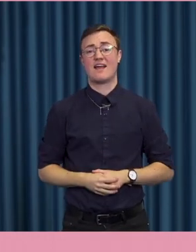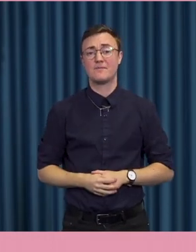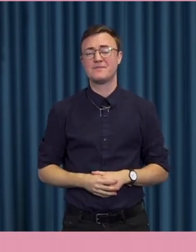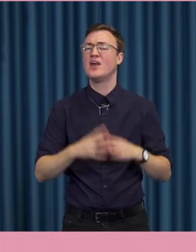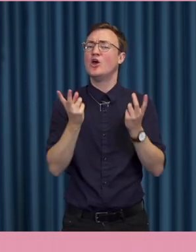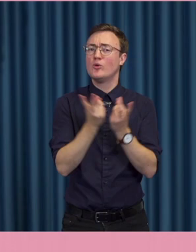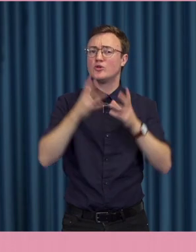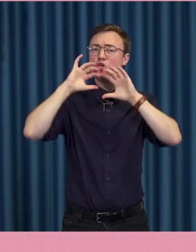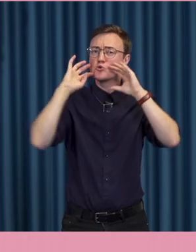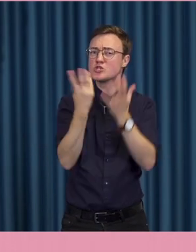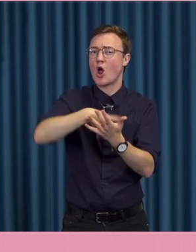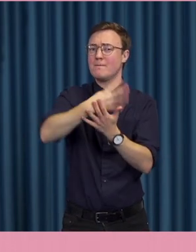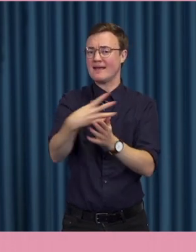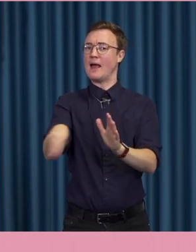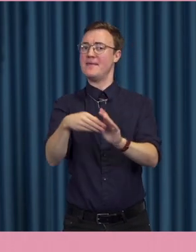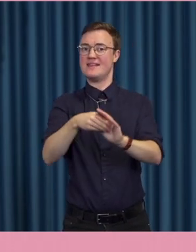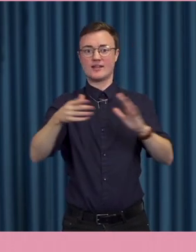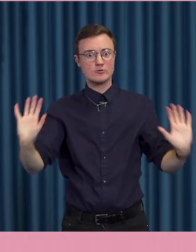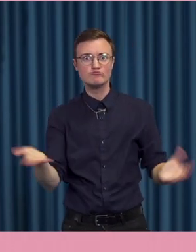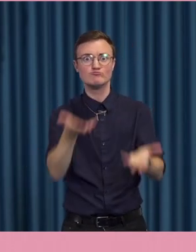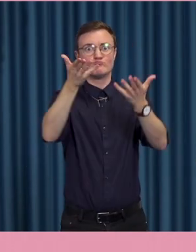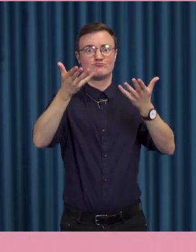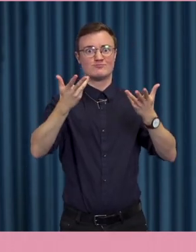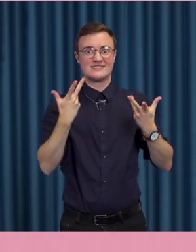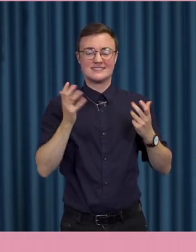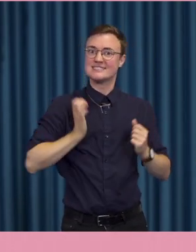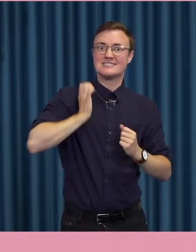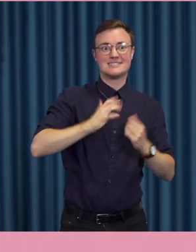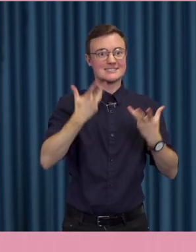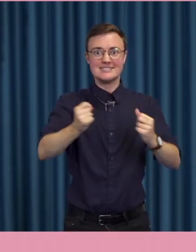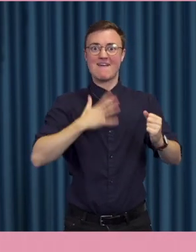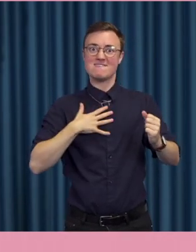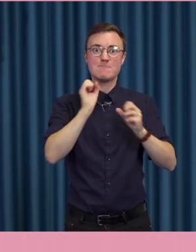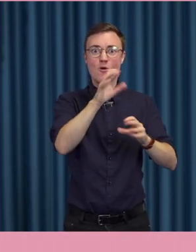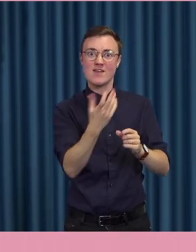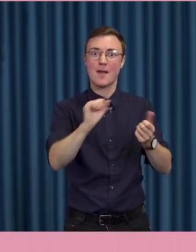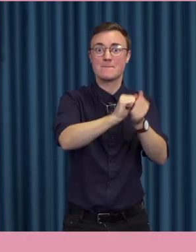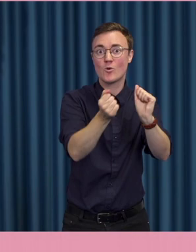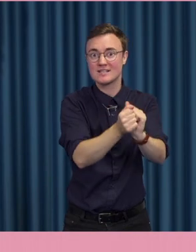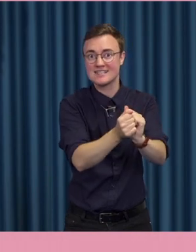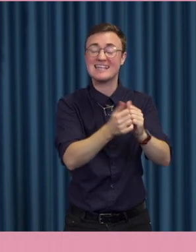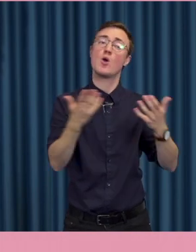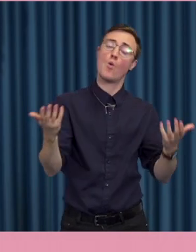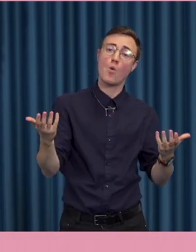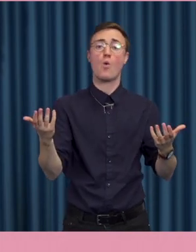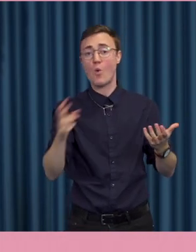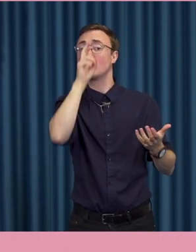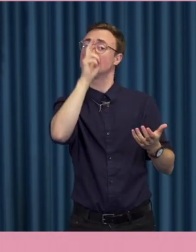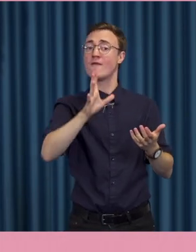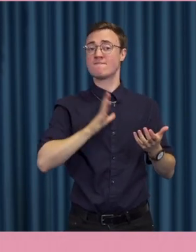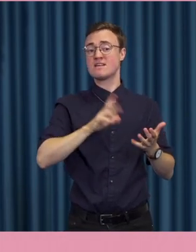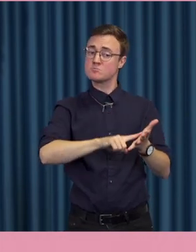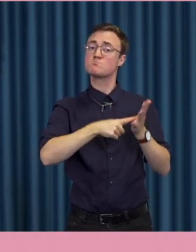sociala medier till att öka engagemanget? Det verkar inte som att det utjämnar så mycket, men bidrar det till att öka engagemanget? Viss data tyder på det.